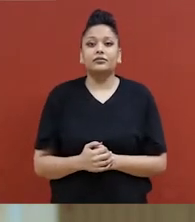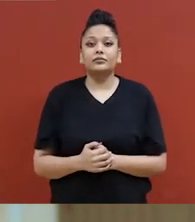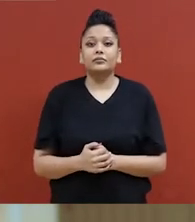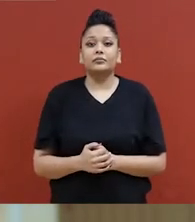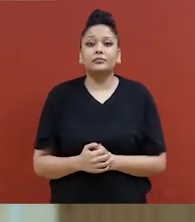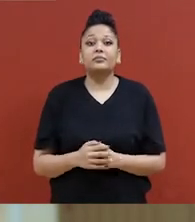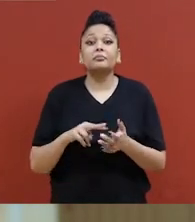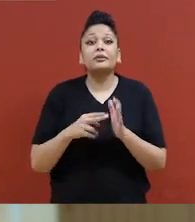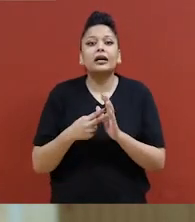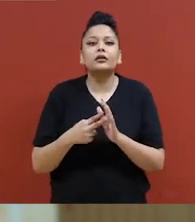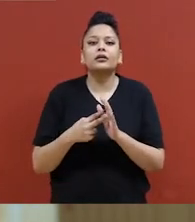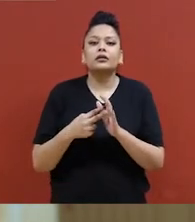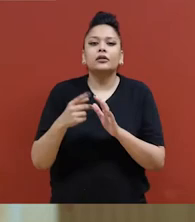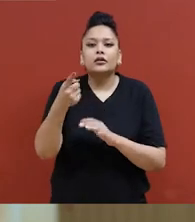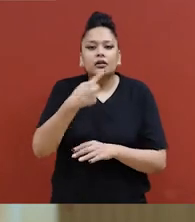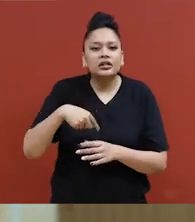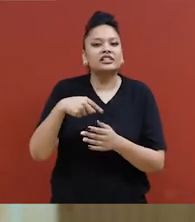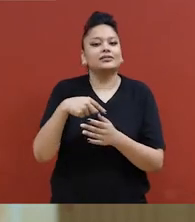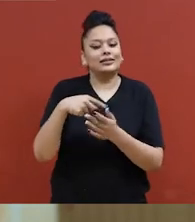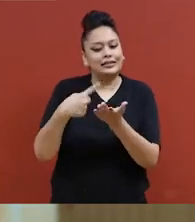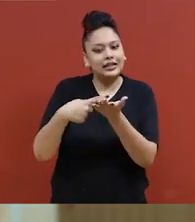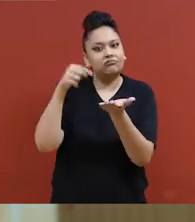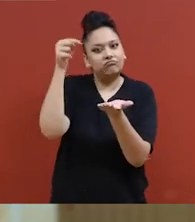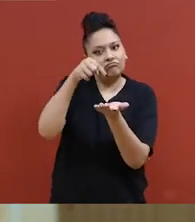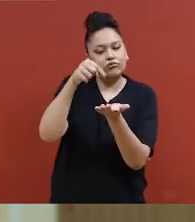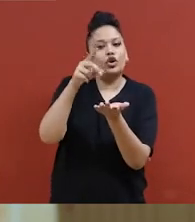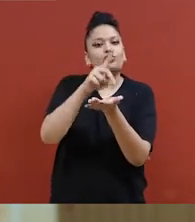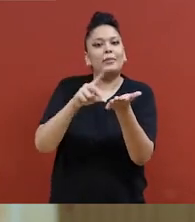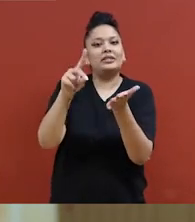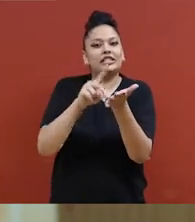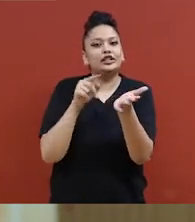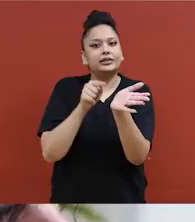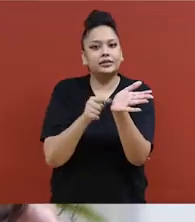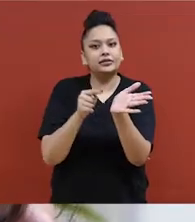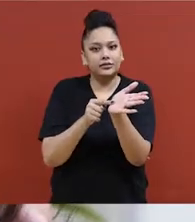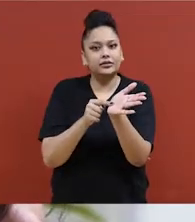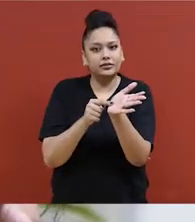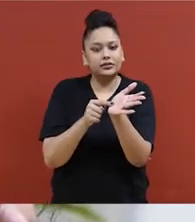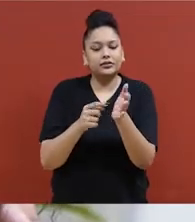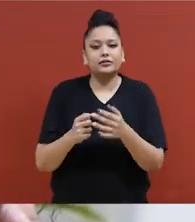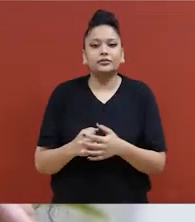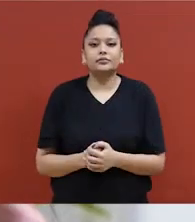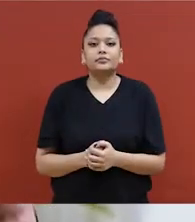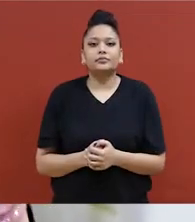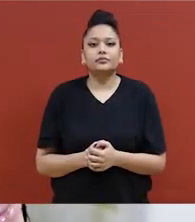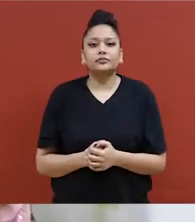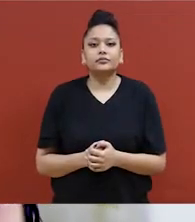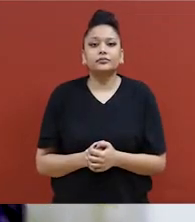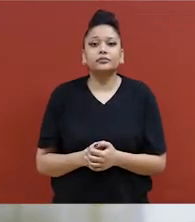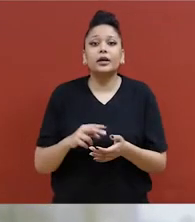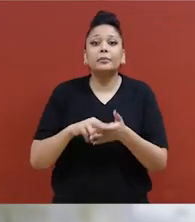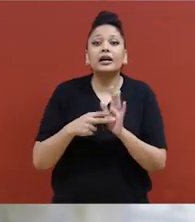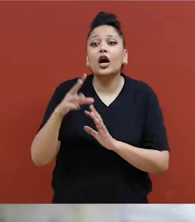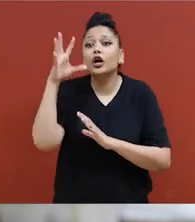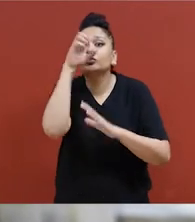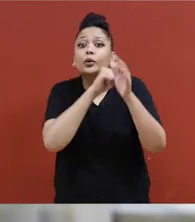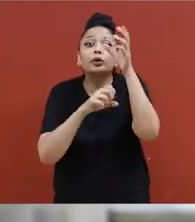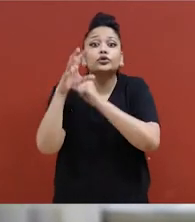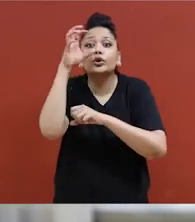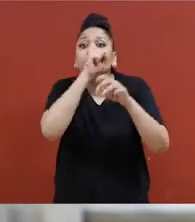Ainsi, les suppositions capacitistes, c'est ce dont vous parlez, incluent la juvénilisation